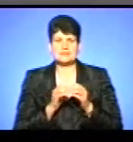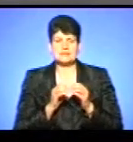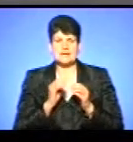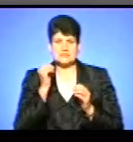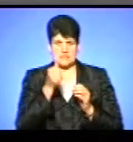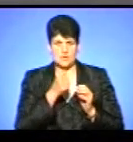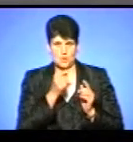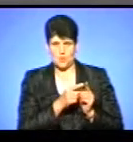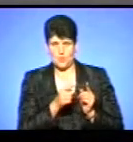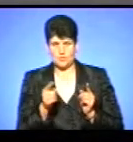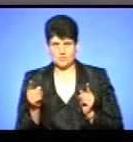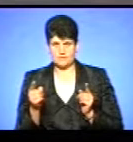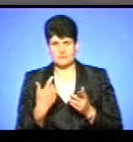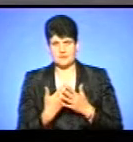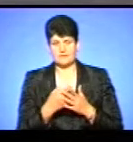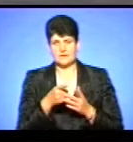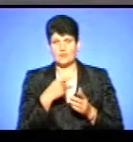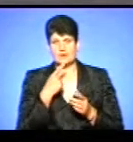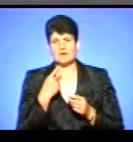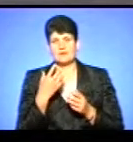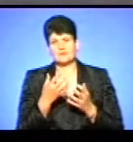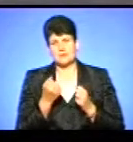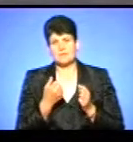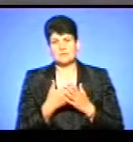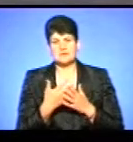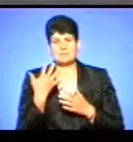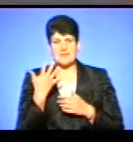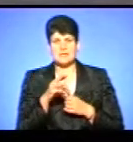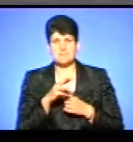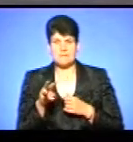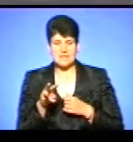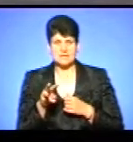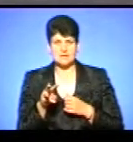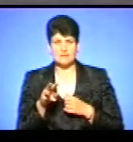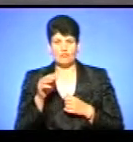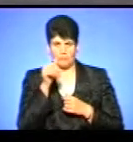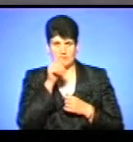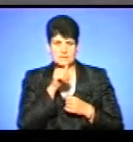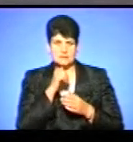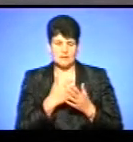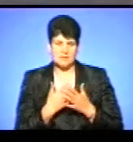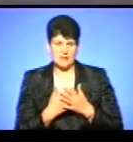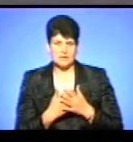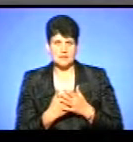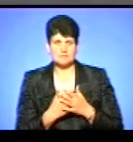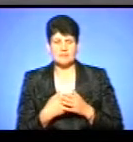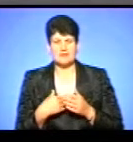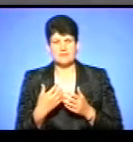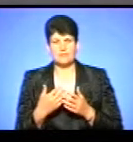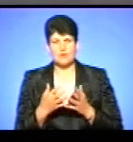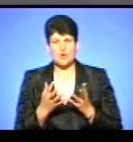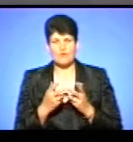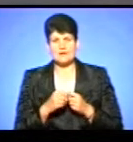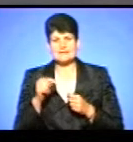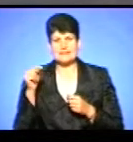якщо усно він говорив, що брав десь 5 метрів кубічних води в місяць, ми прикинули, що за